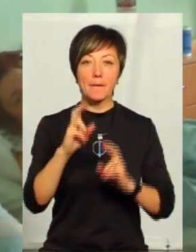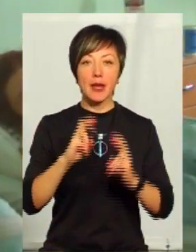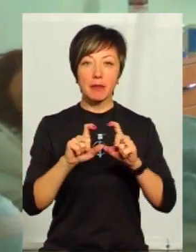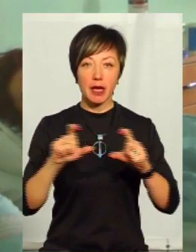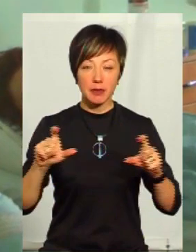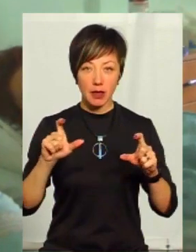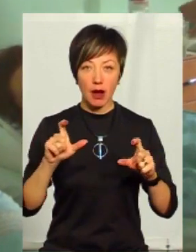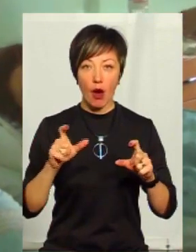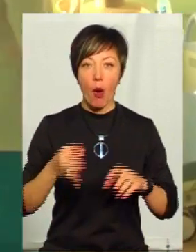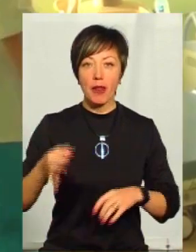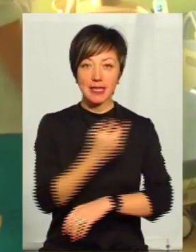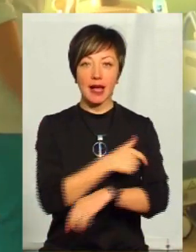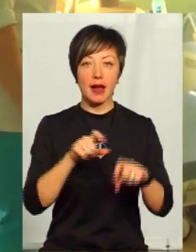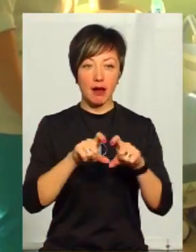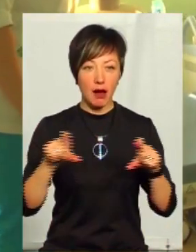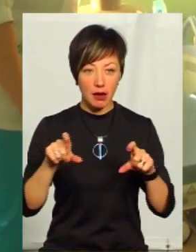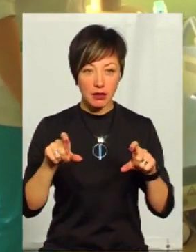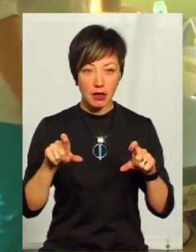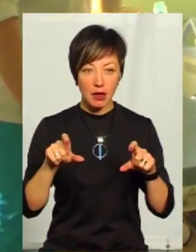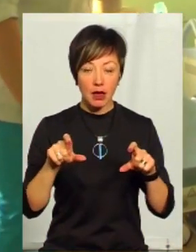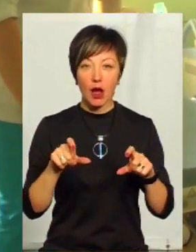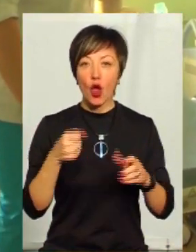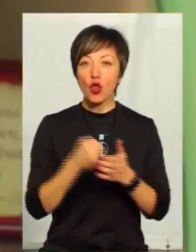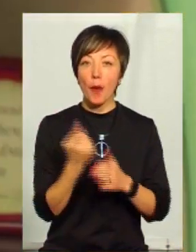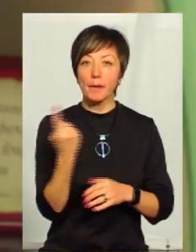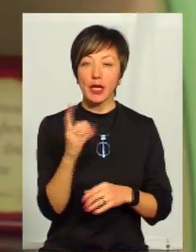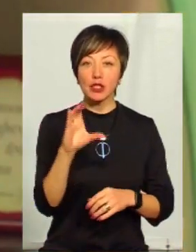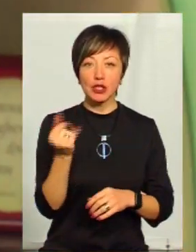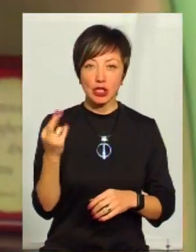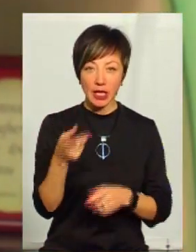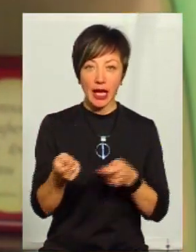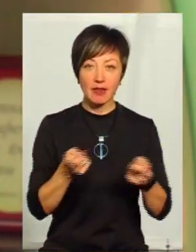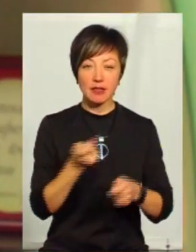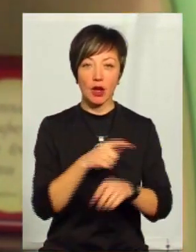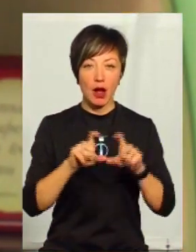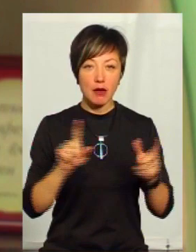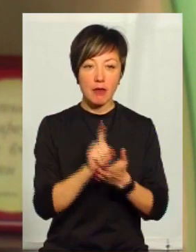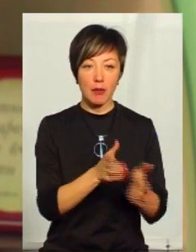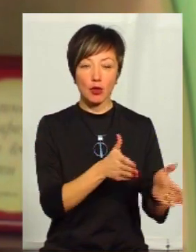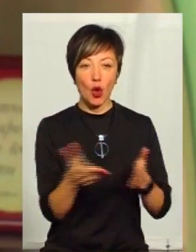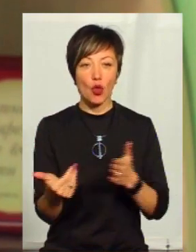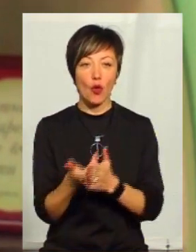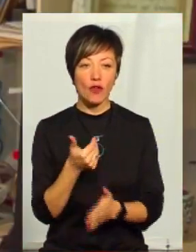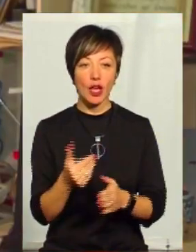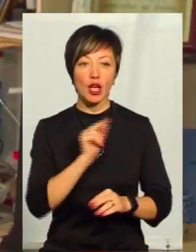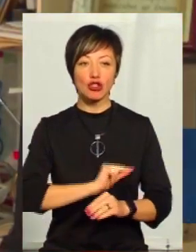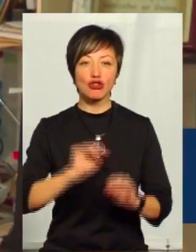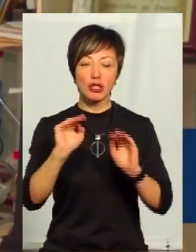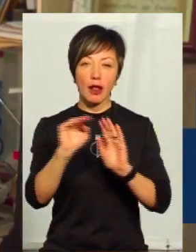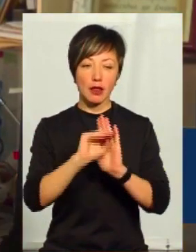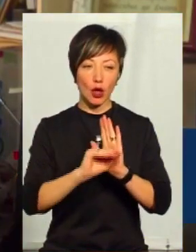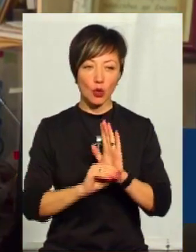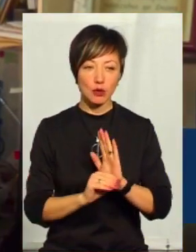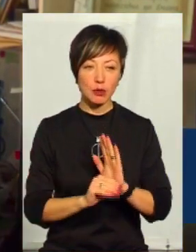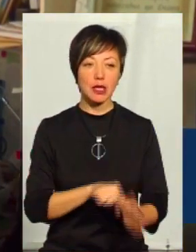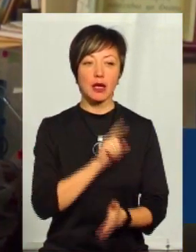підприємства Хмельницької обласної лікарні Олексія Підморняка, до 1 січня керівництво лікарні має підготувати новий штатний розпис. Повинен бути